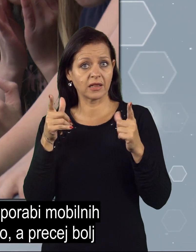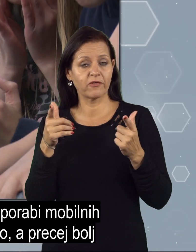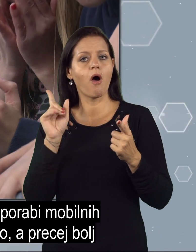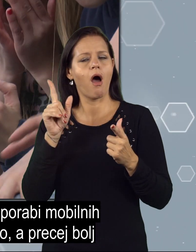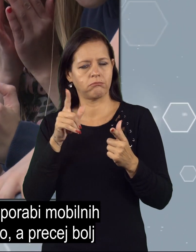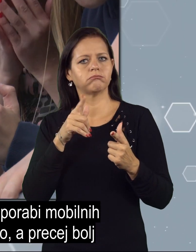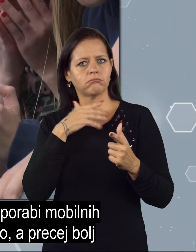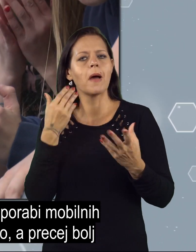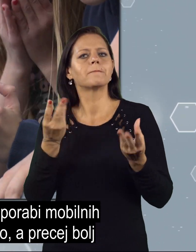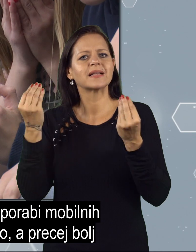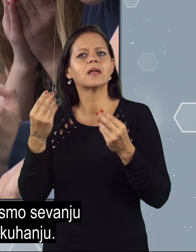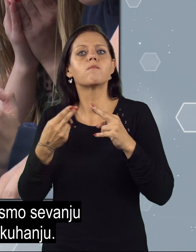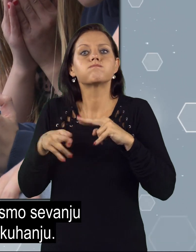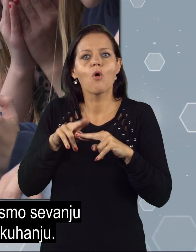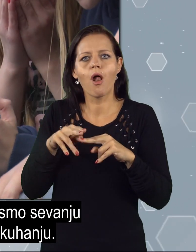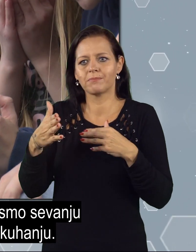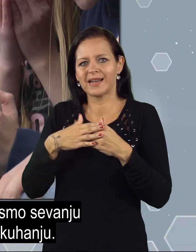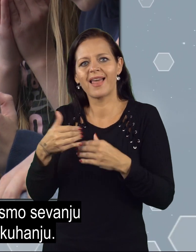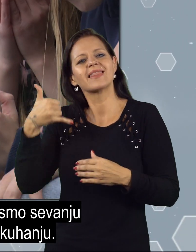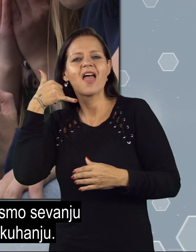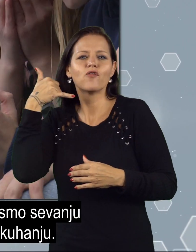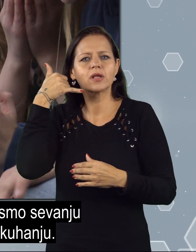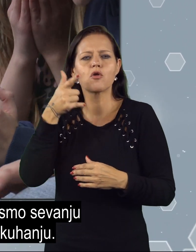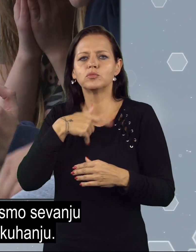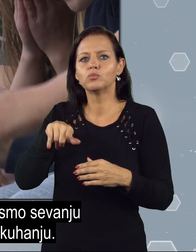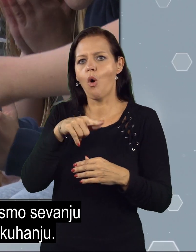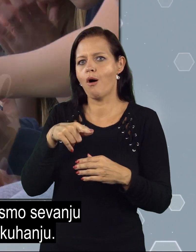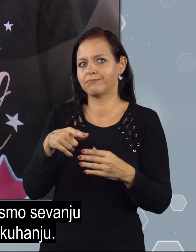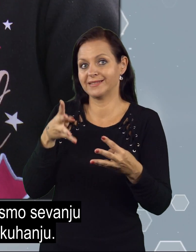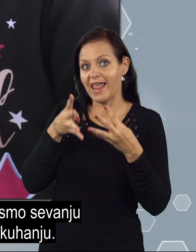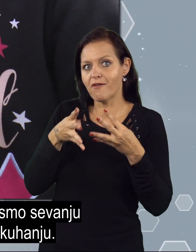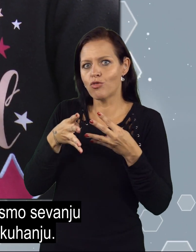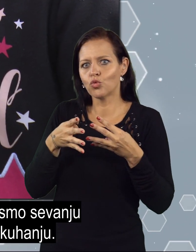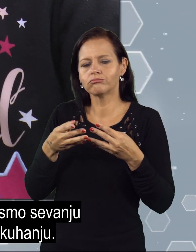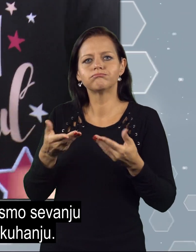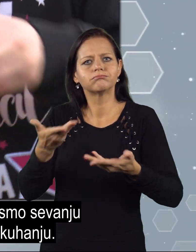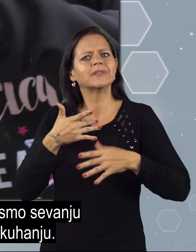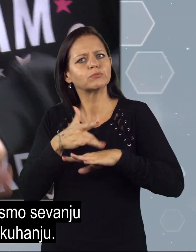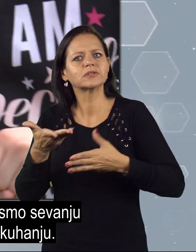Presenetljivo, a predvsej bolj kot pri telefoniranju, smo sevanju izpostavljeni pri kuhanju.